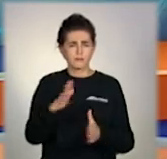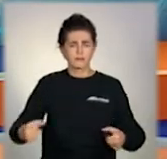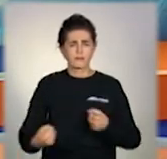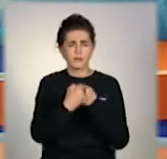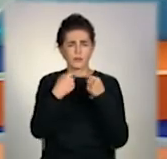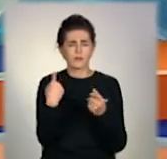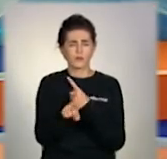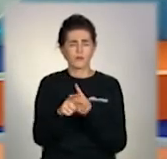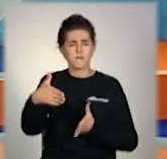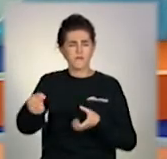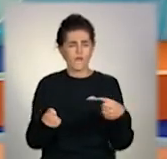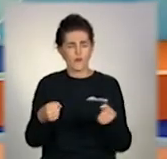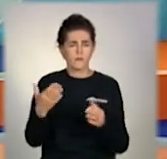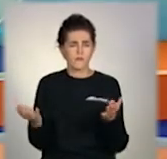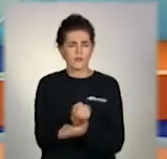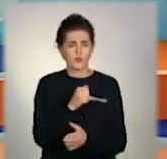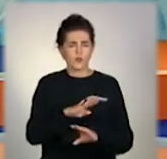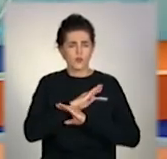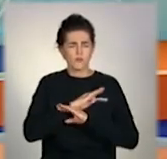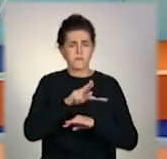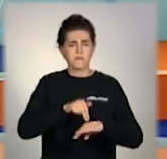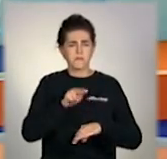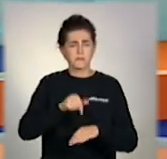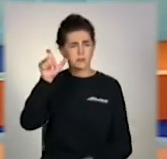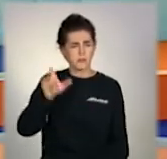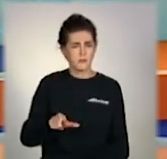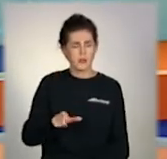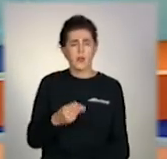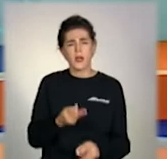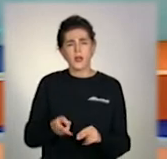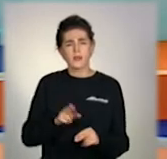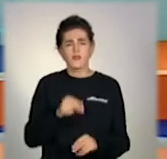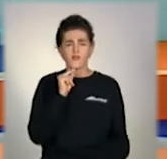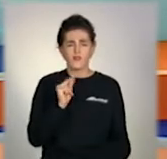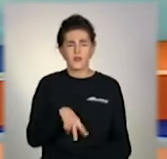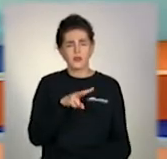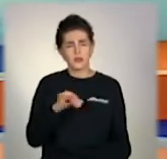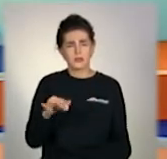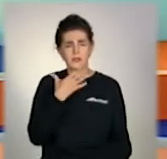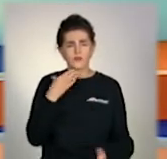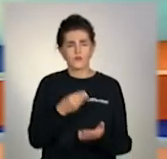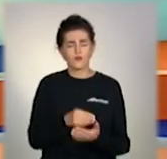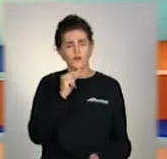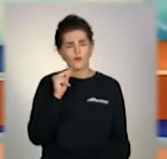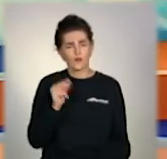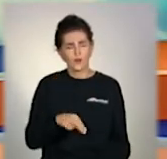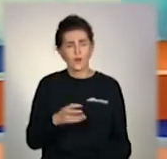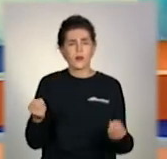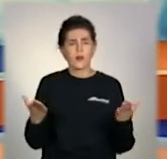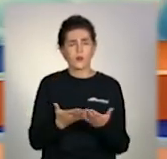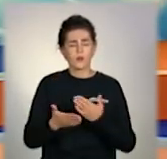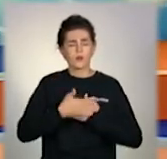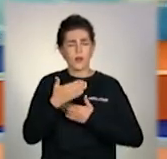із іншою автівкою. Внаслідок загинув поліцейський. Чи визнала водійка провину та яке